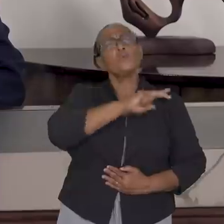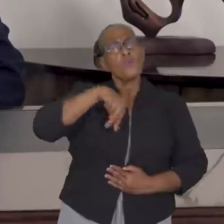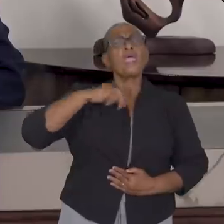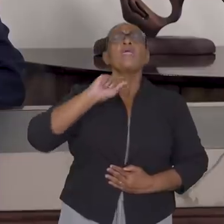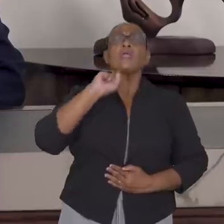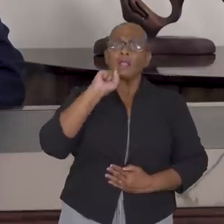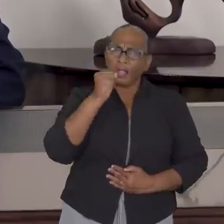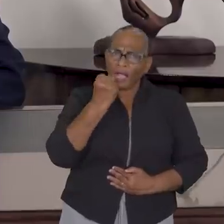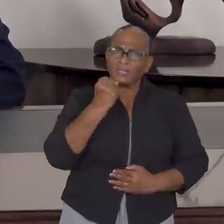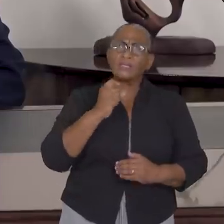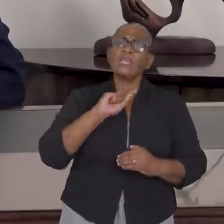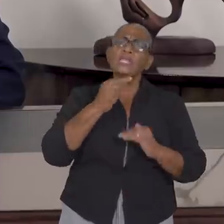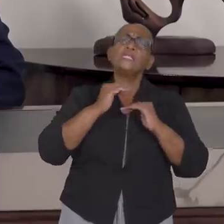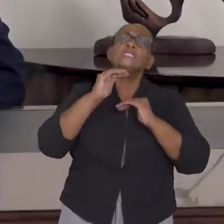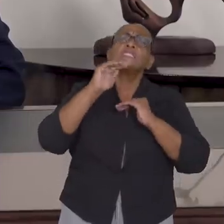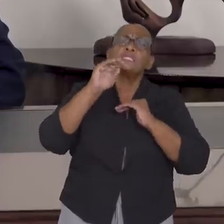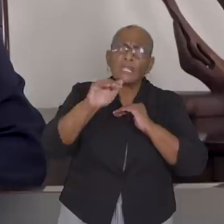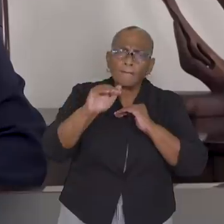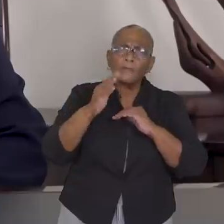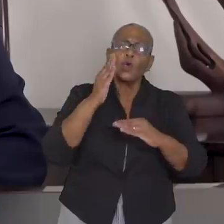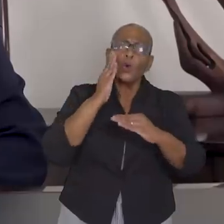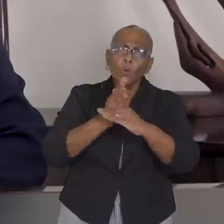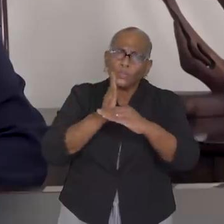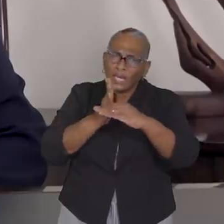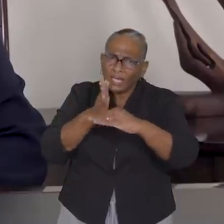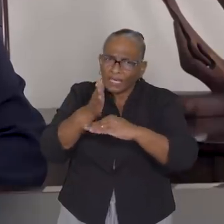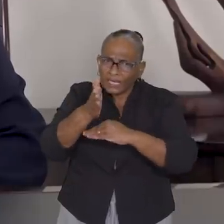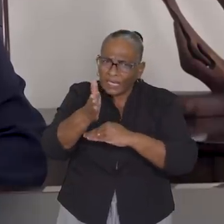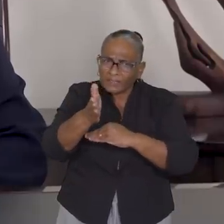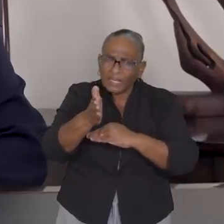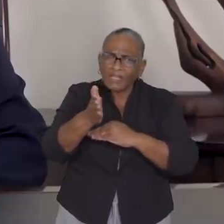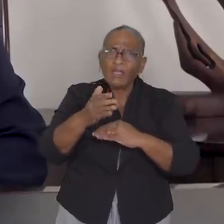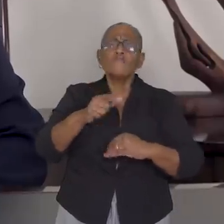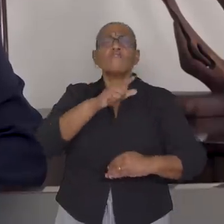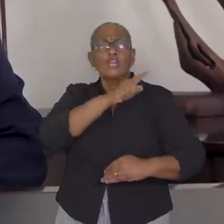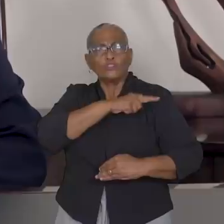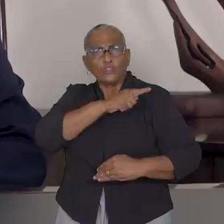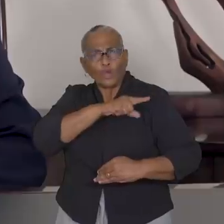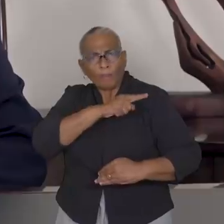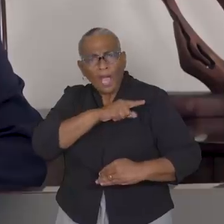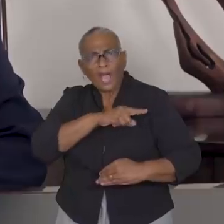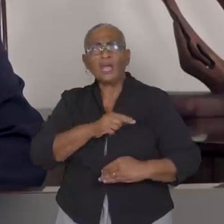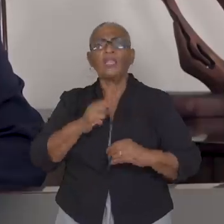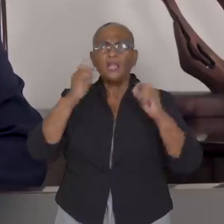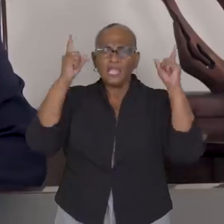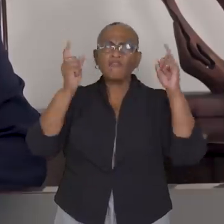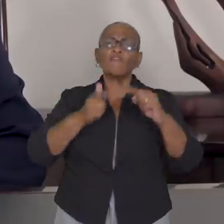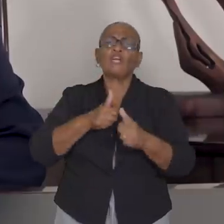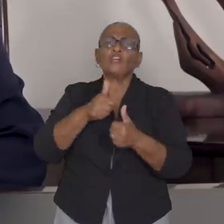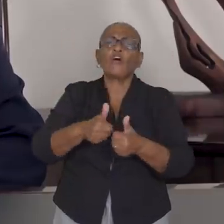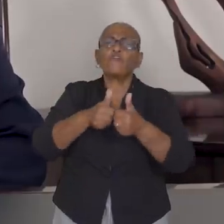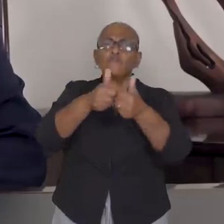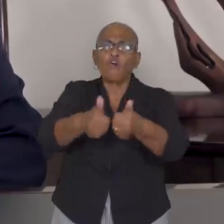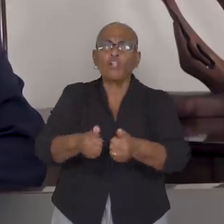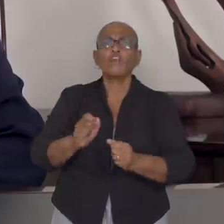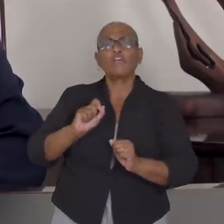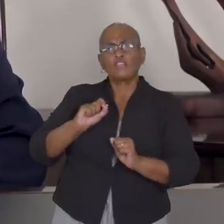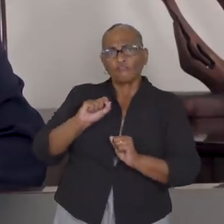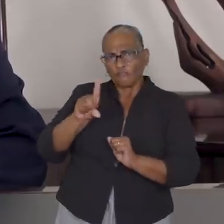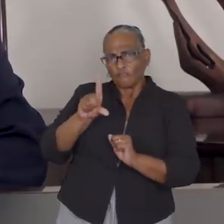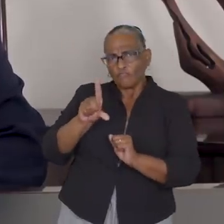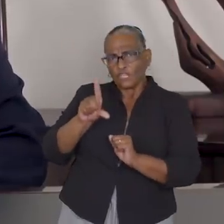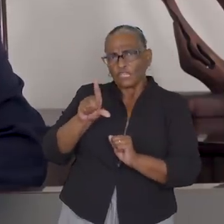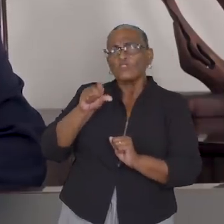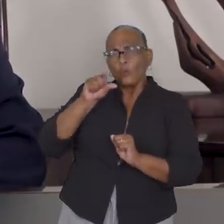ik weet dat we het kunnen. Met elke stap in de goede richting van minimalisering van de gevolgen